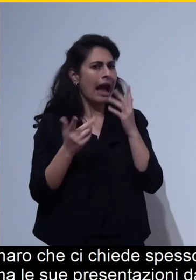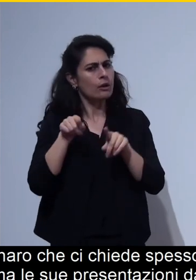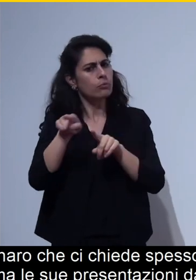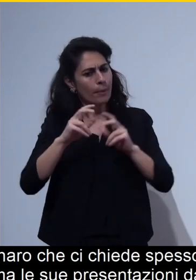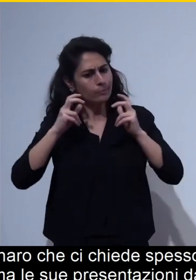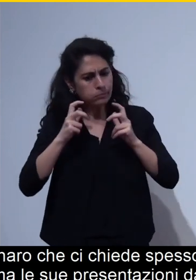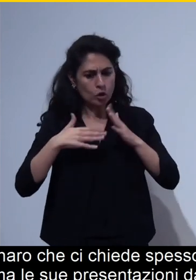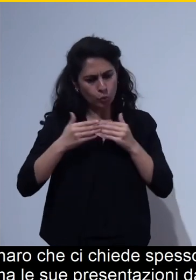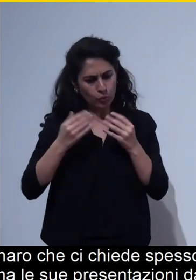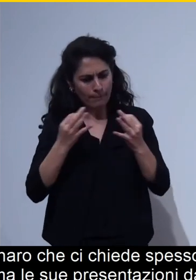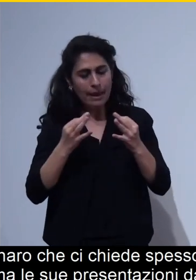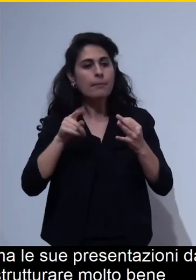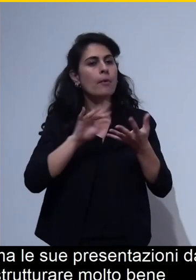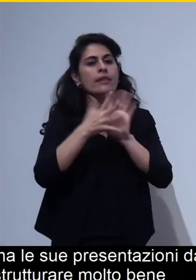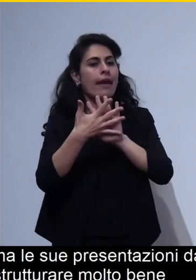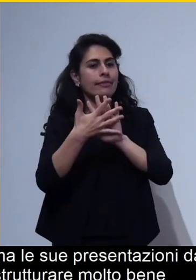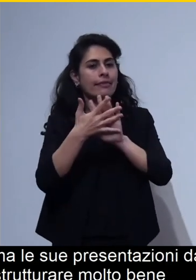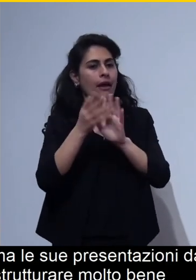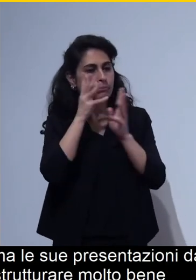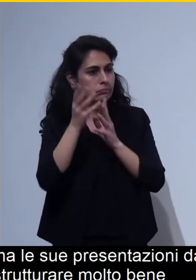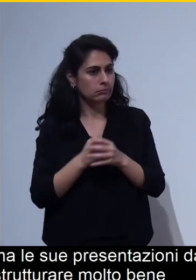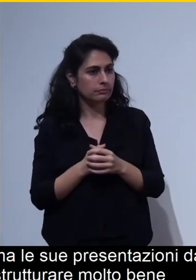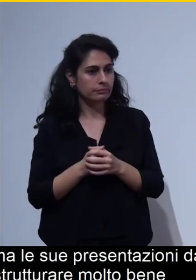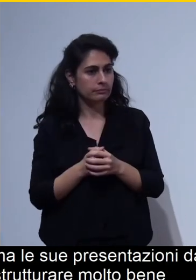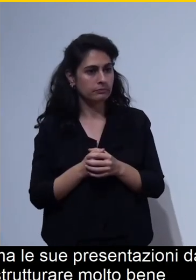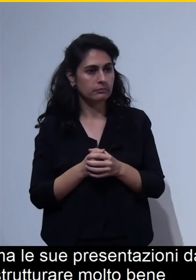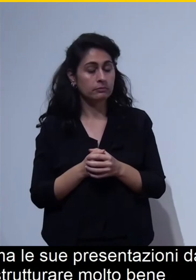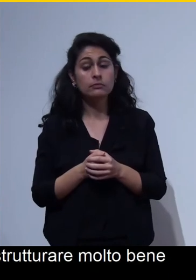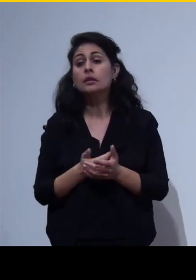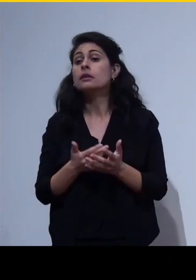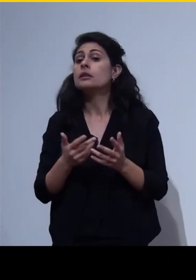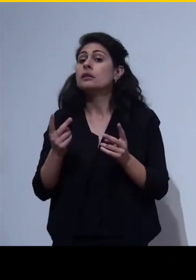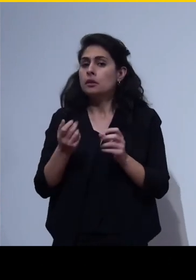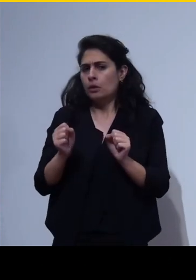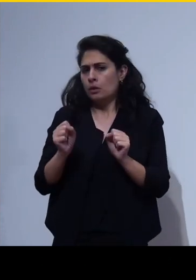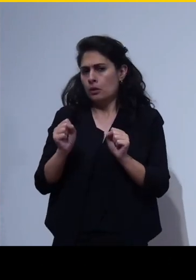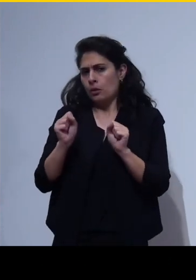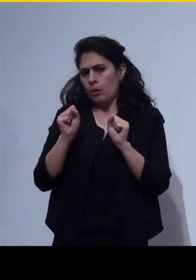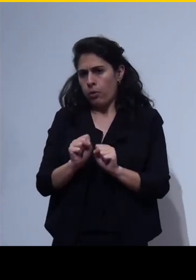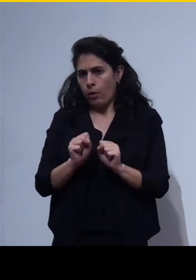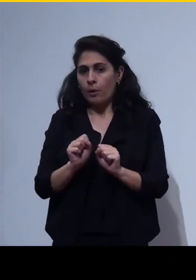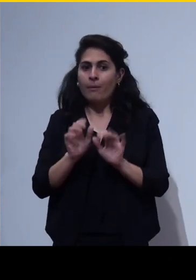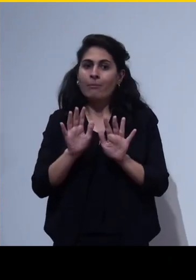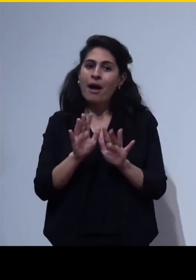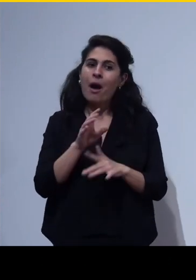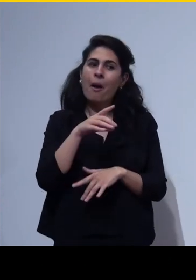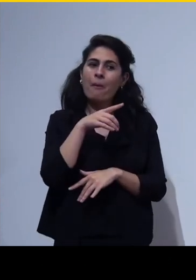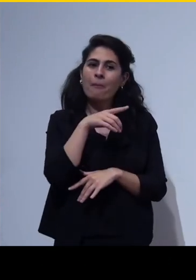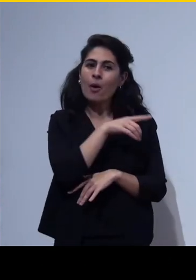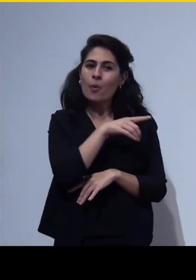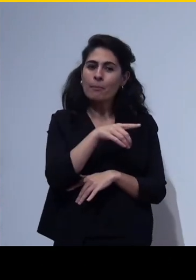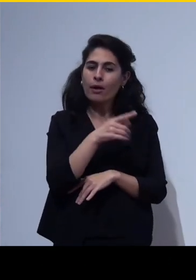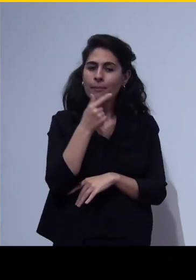perde il suo ordine di lettura potrebbe ma la cosa bella di powerpoint è che ha dentro di sé una